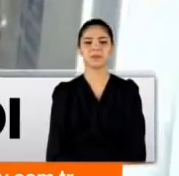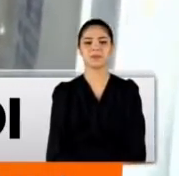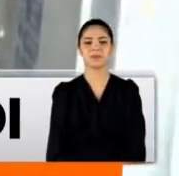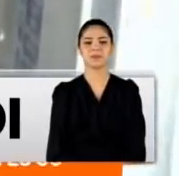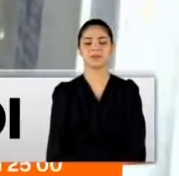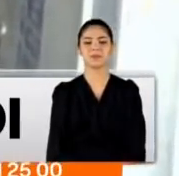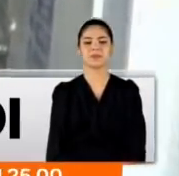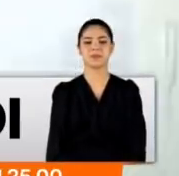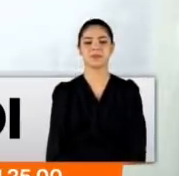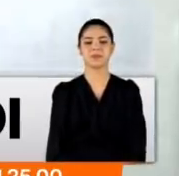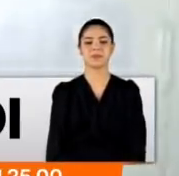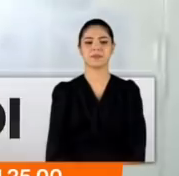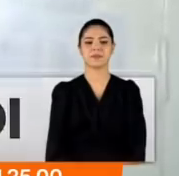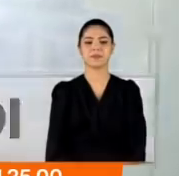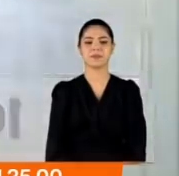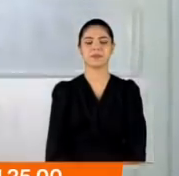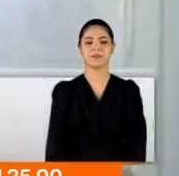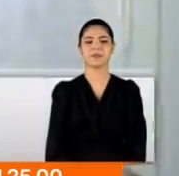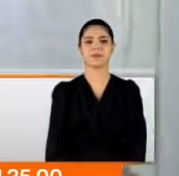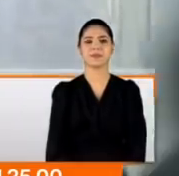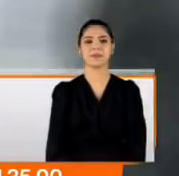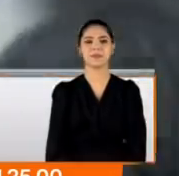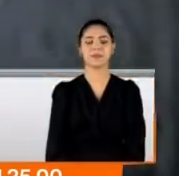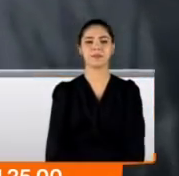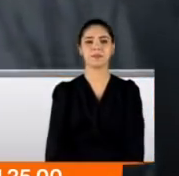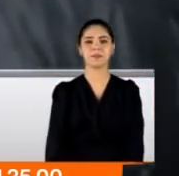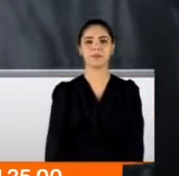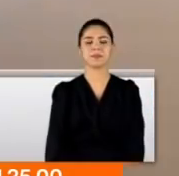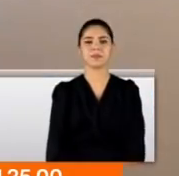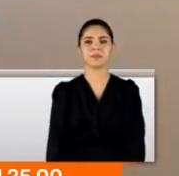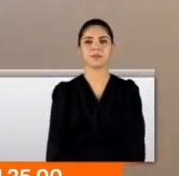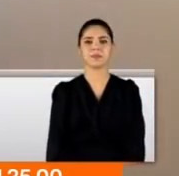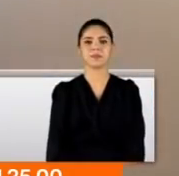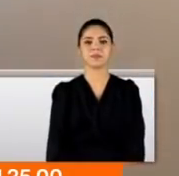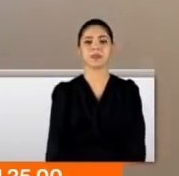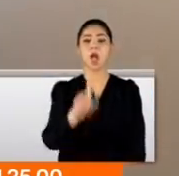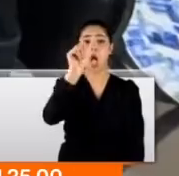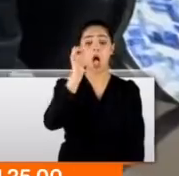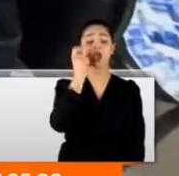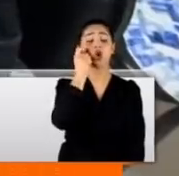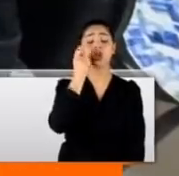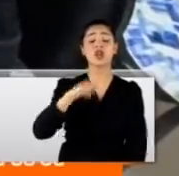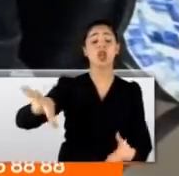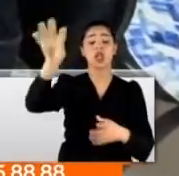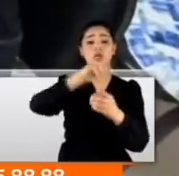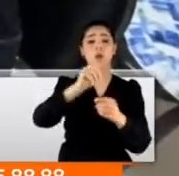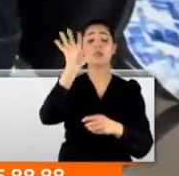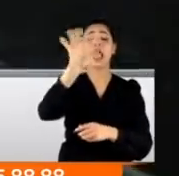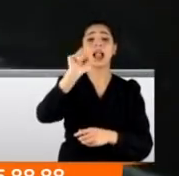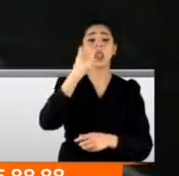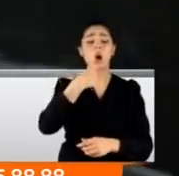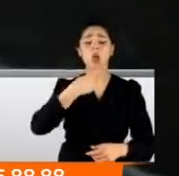olacaksın gel buraya. Yağış yağış. Sürünerek gel sürünerek. O 19 kişiye toplamda 59 bin